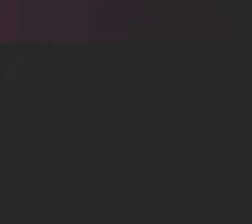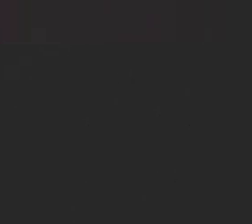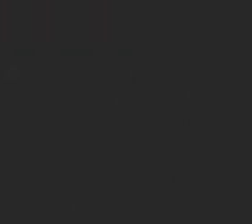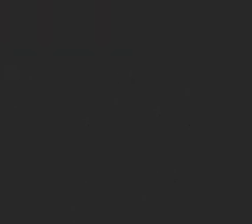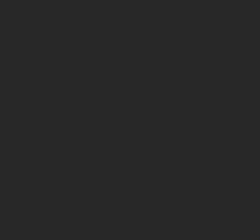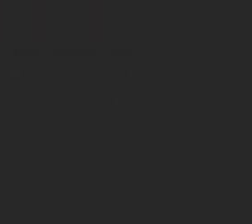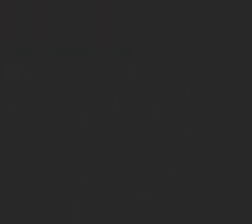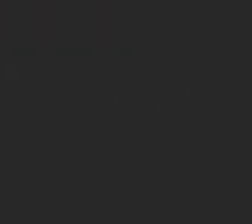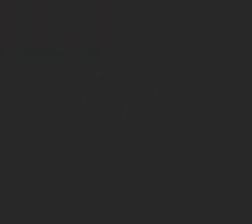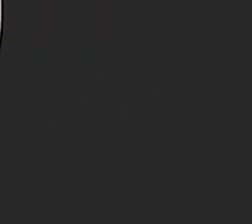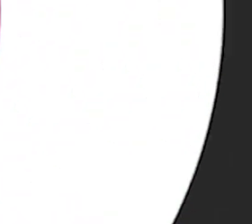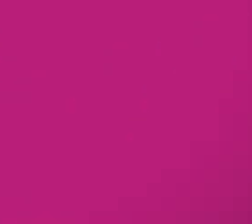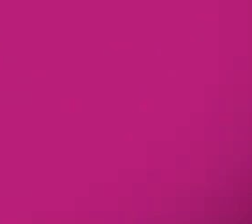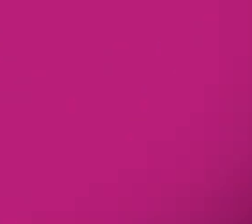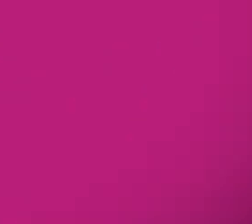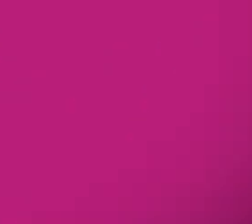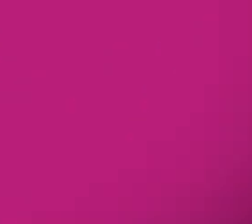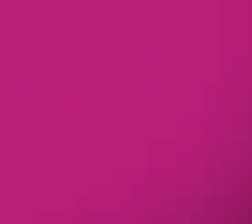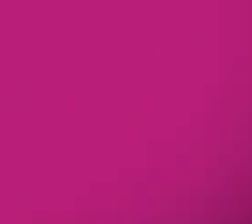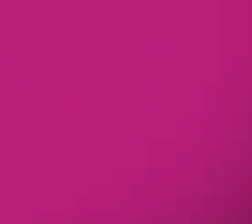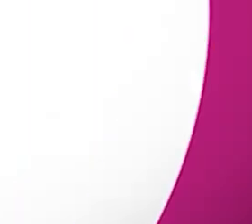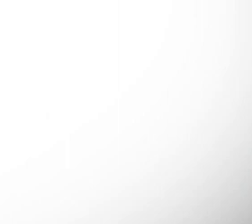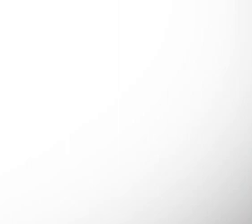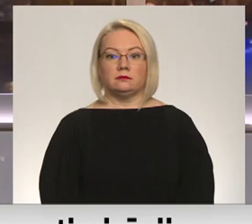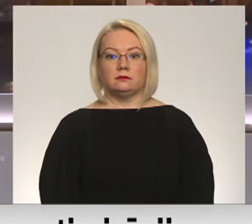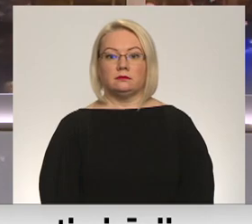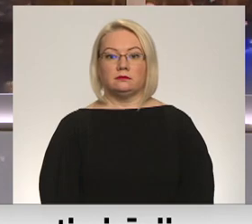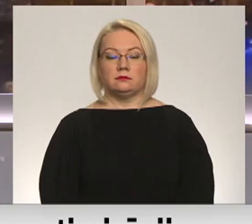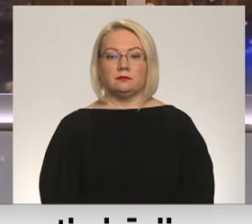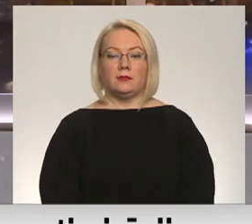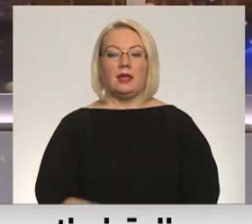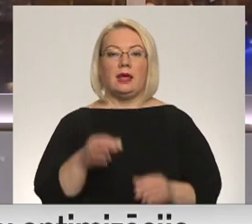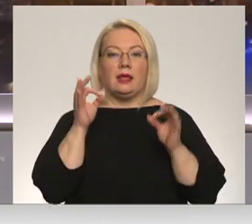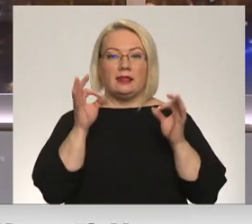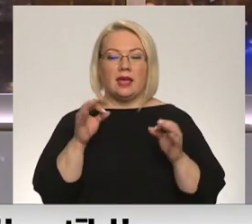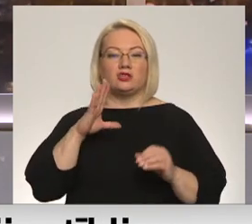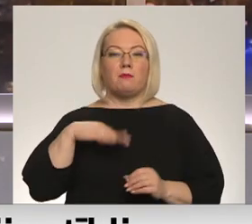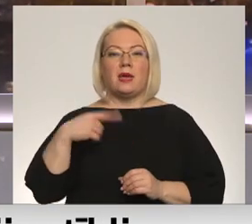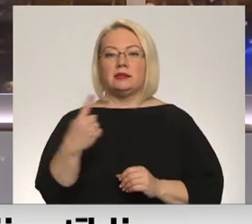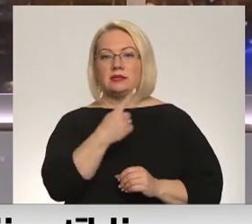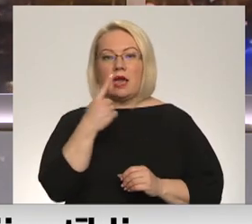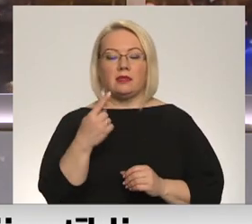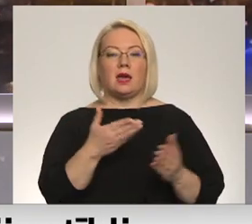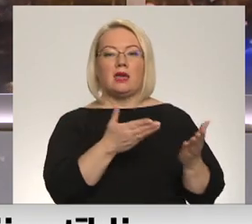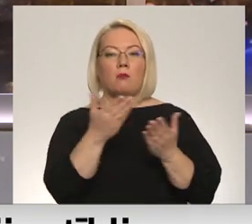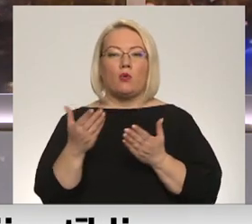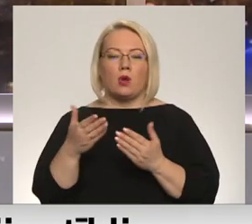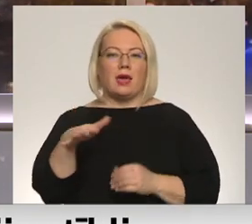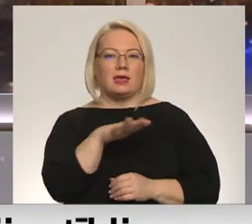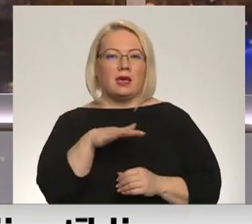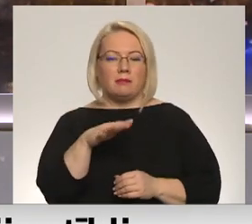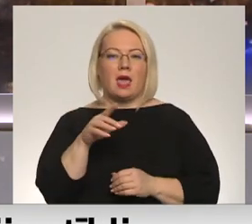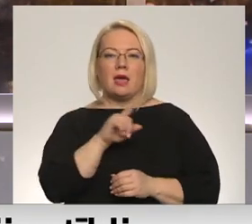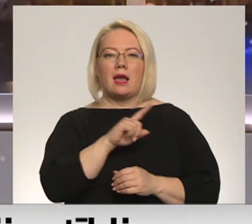Re, visi ēters ir te! Tieši pēc gada, jebkurai māsēmniecībai, kurā ir